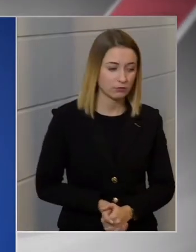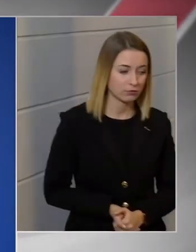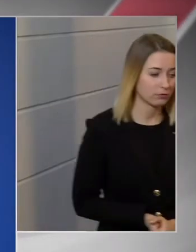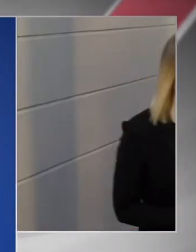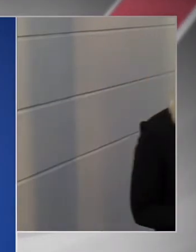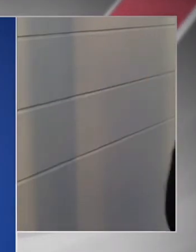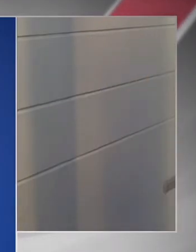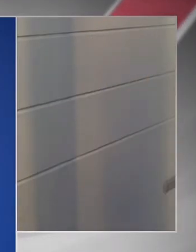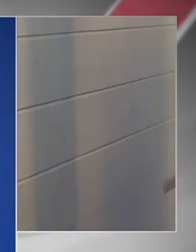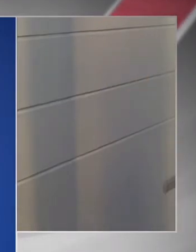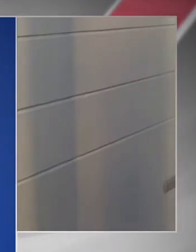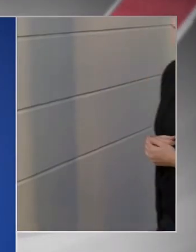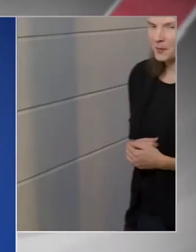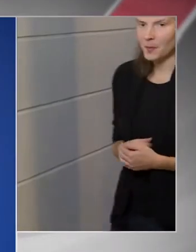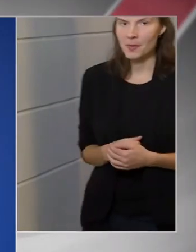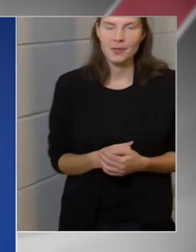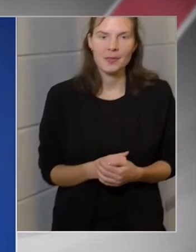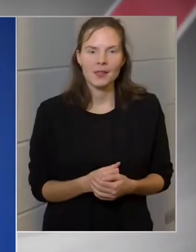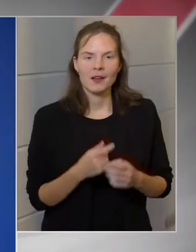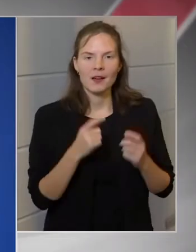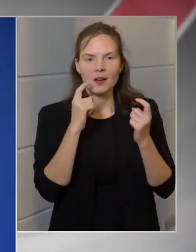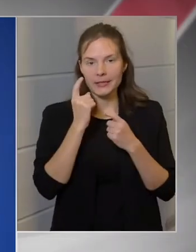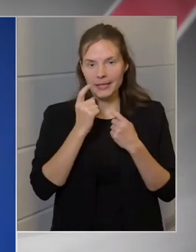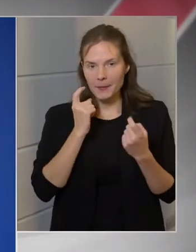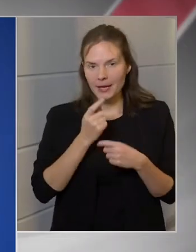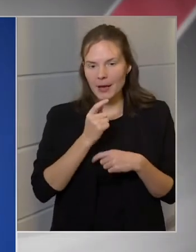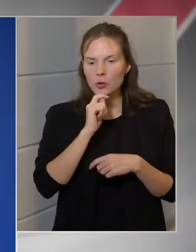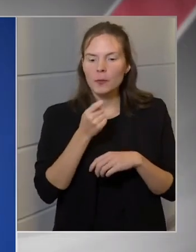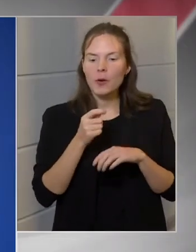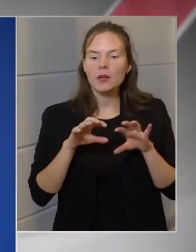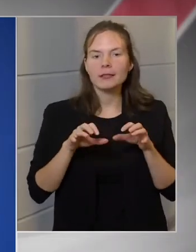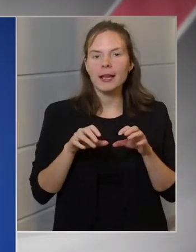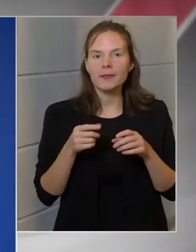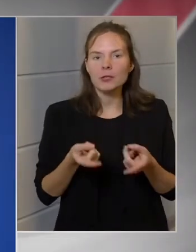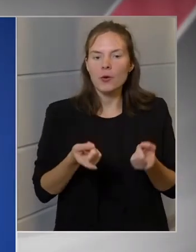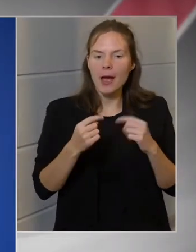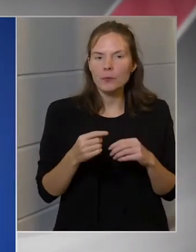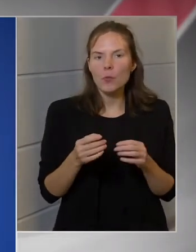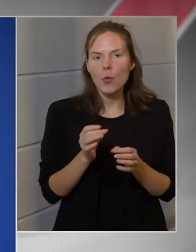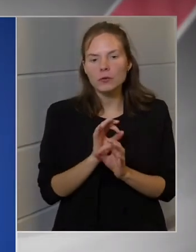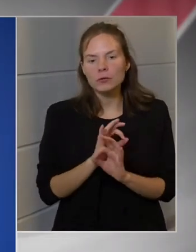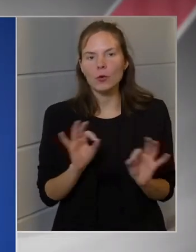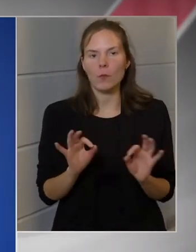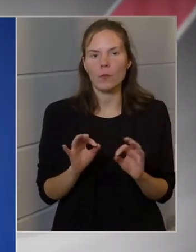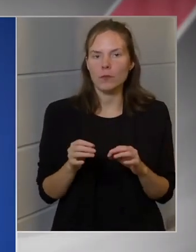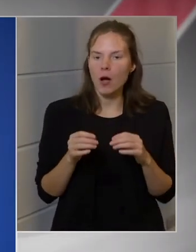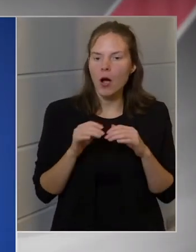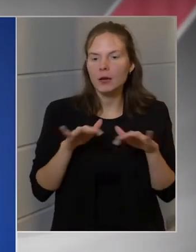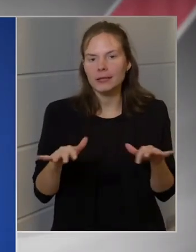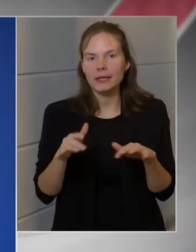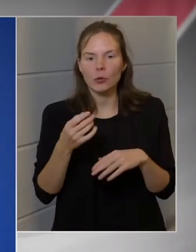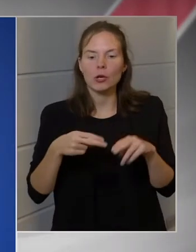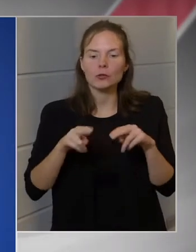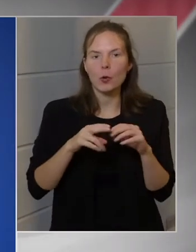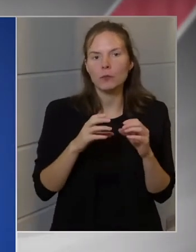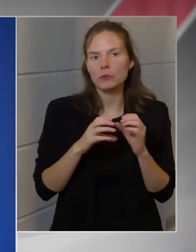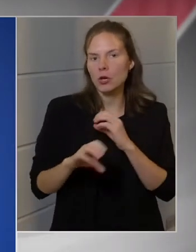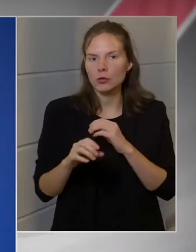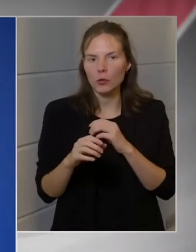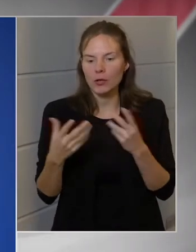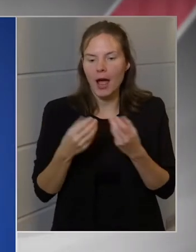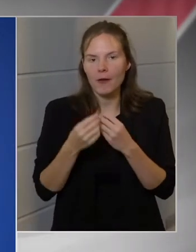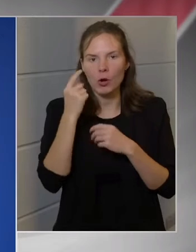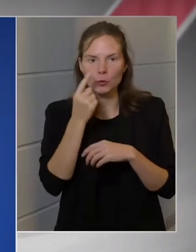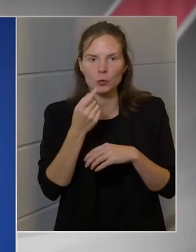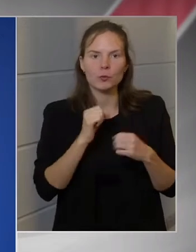Azt remélem, hogy a magyar televízió ebből jobban, hatékonyabban és több csatornával tud működni. Ezt látom kétszer